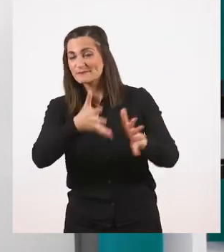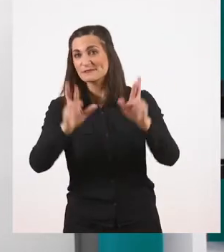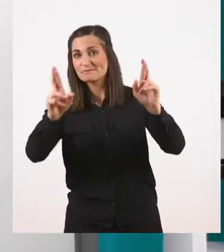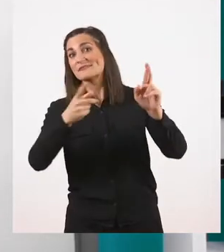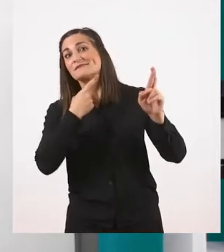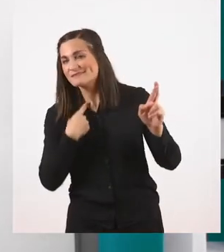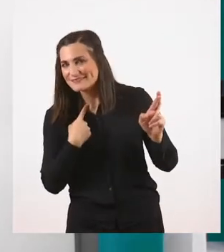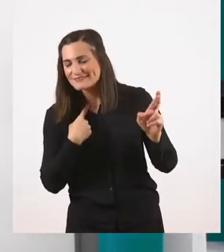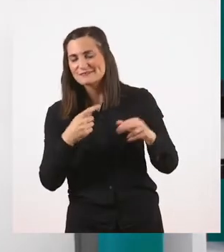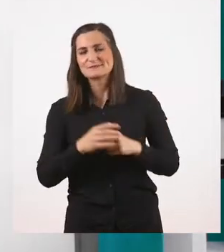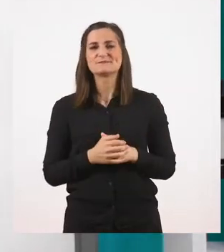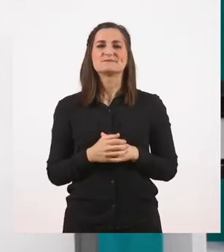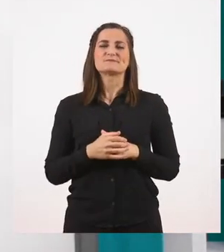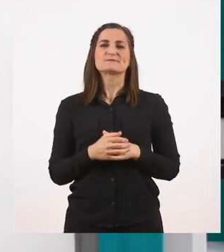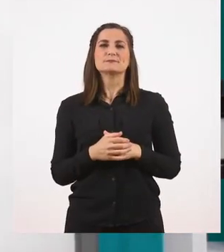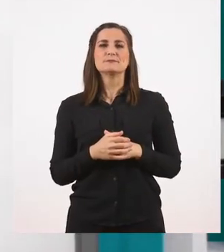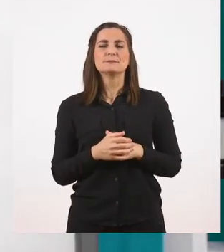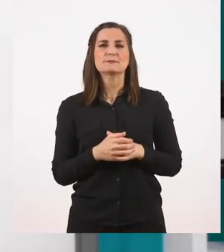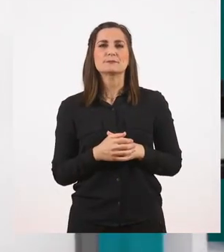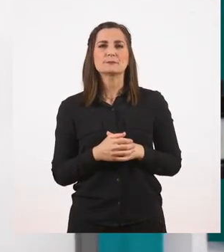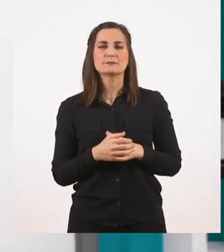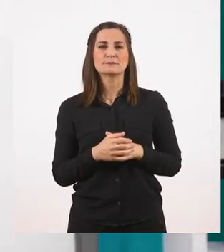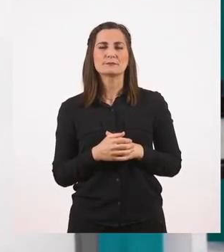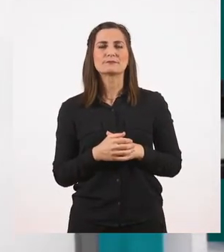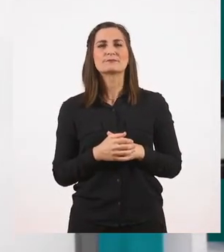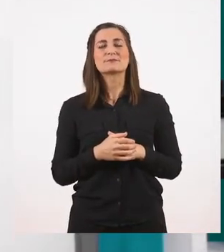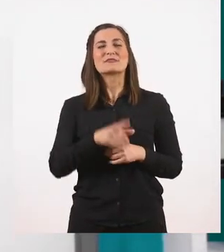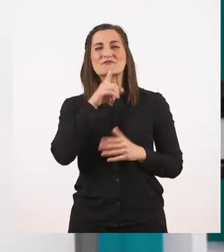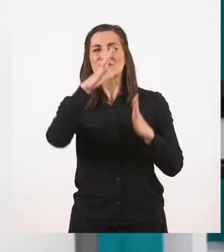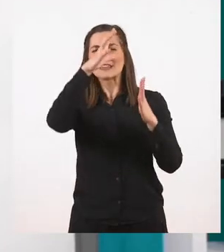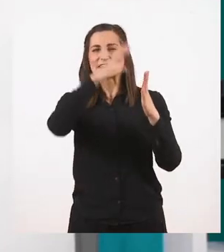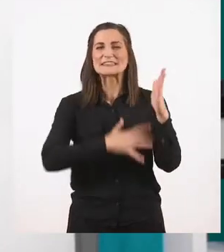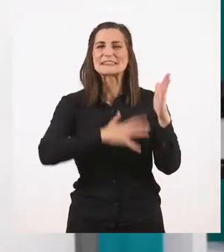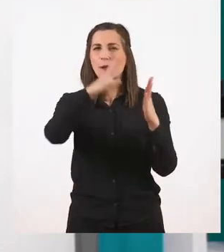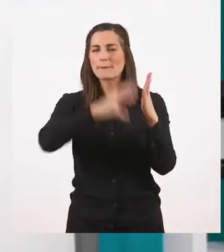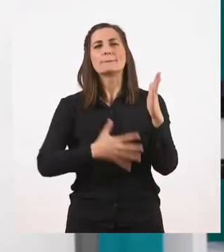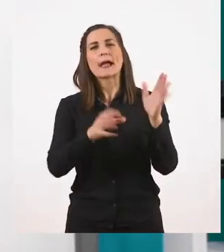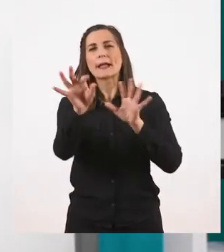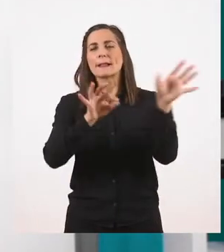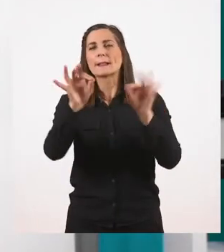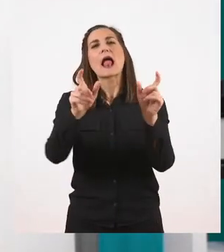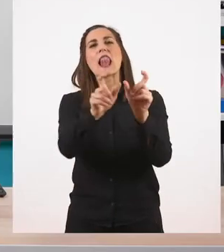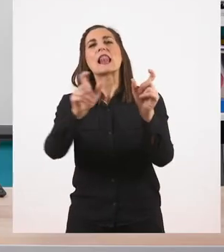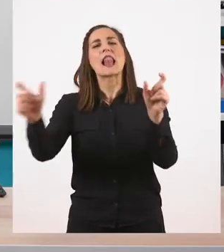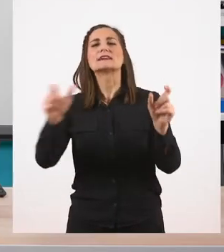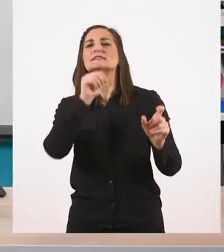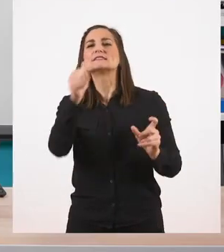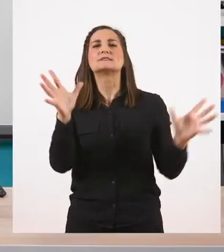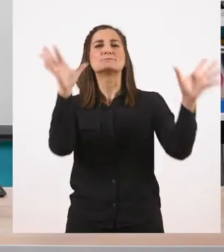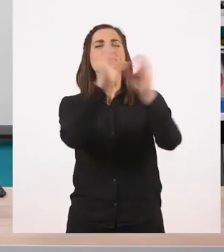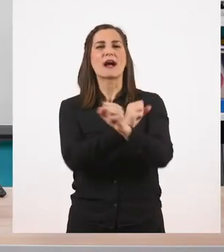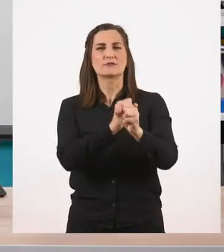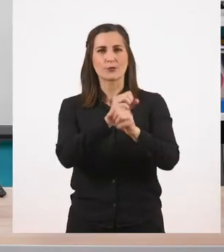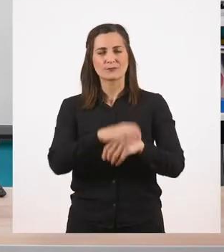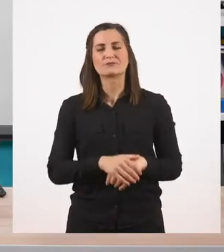διάβασα. Θα είδατε παιδιά ότι στο κείμενο υπάρχουν κάποιες λέξεις μαυρισμένες. Αυτές